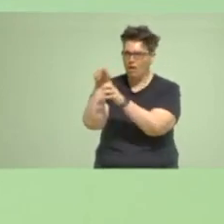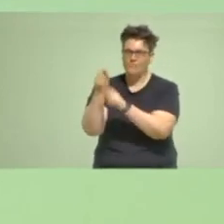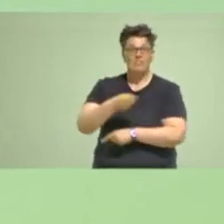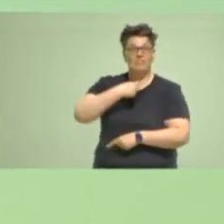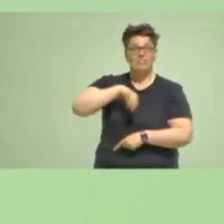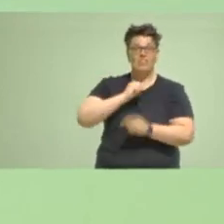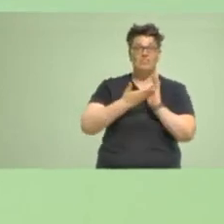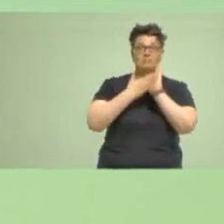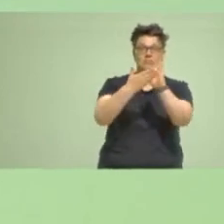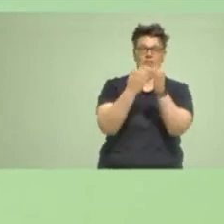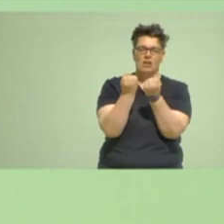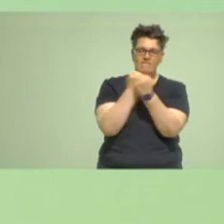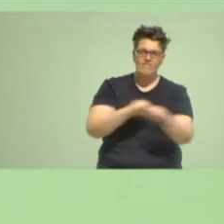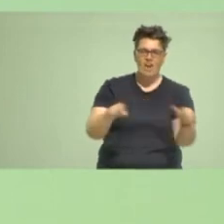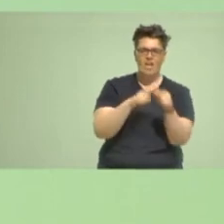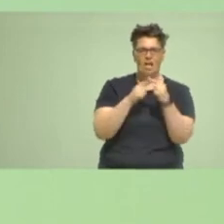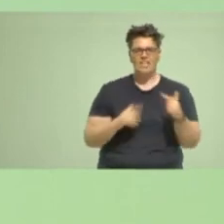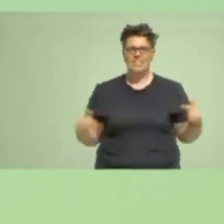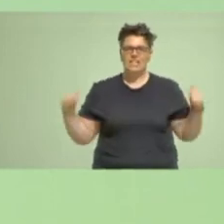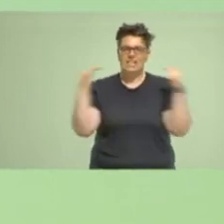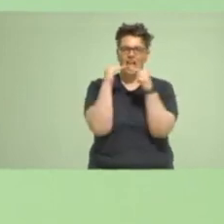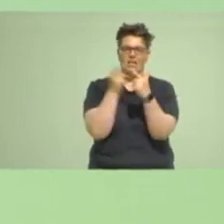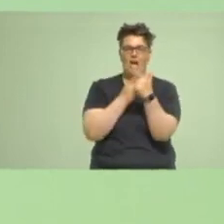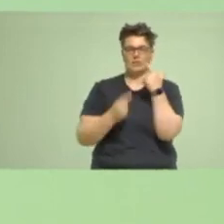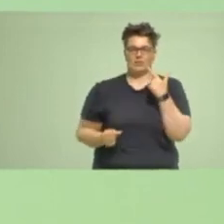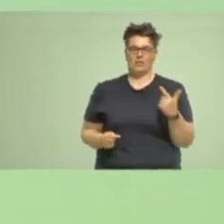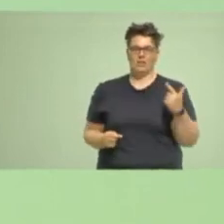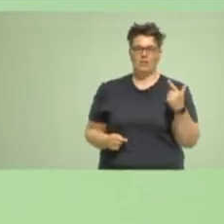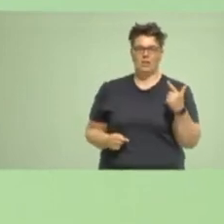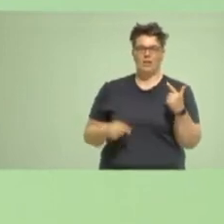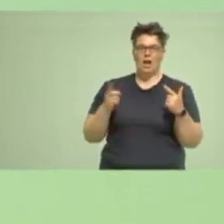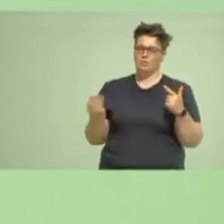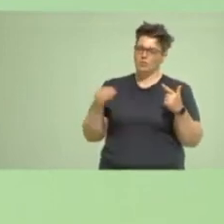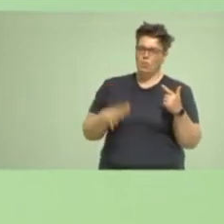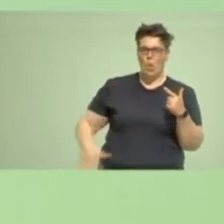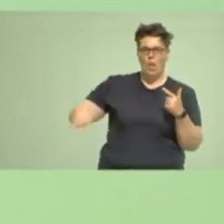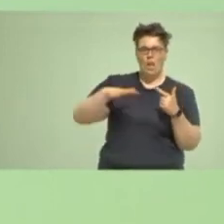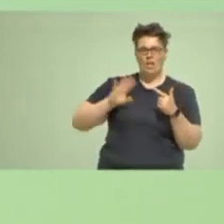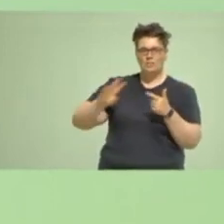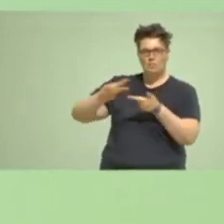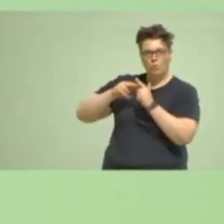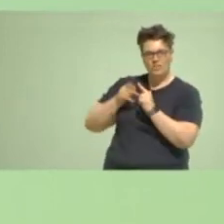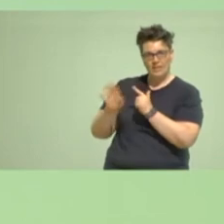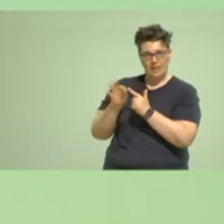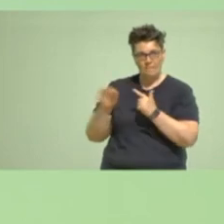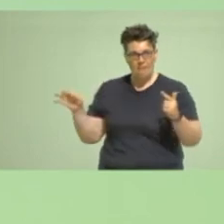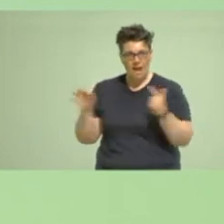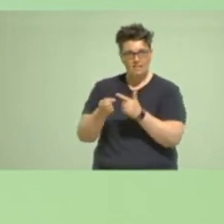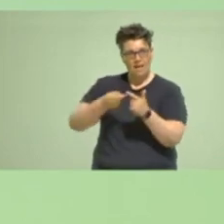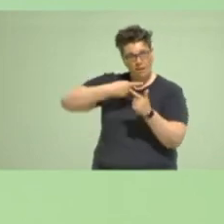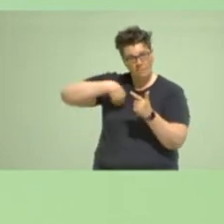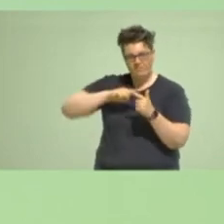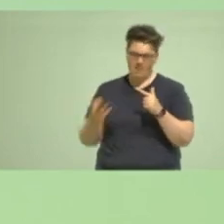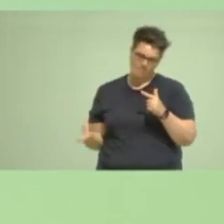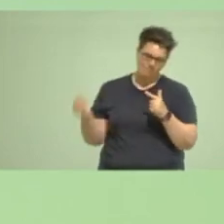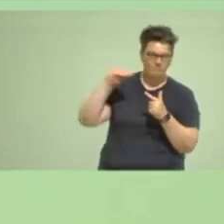Werte Freiheit und Gleichheit klug hinterlegt mit landespolitischen Maßnahmen bereit sind, hart zu